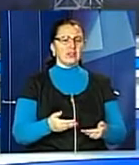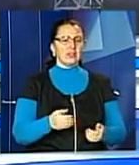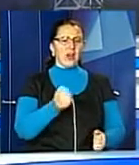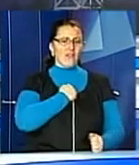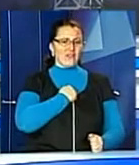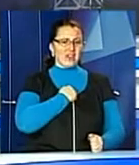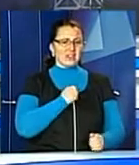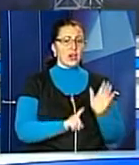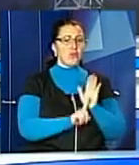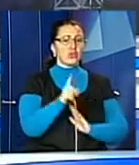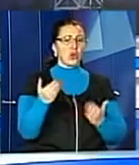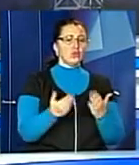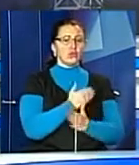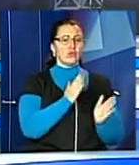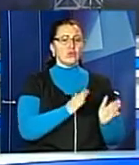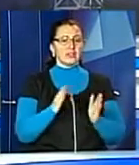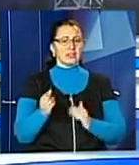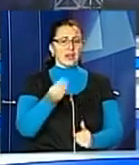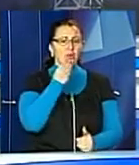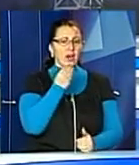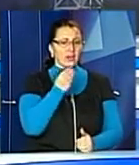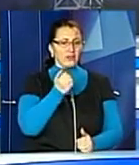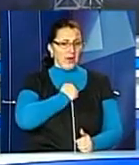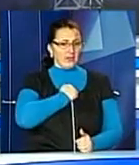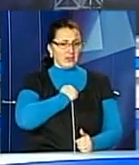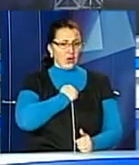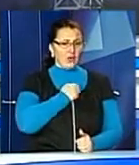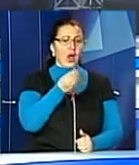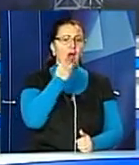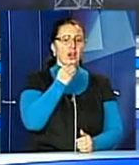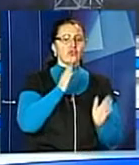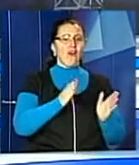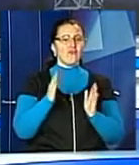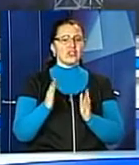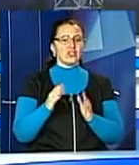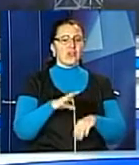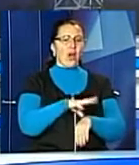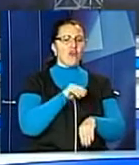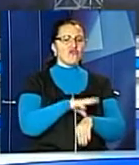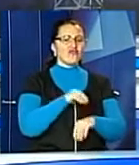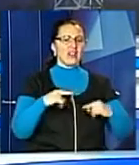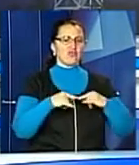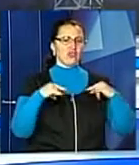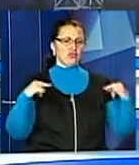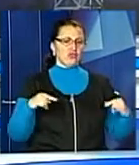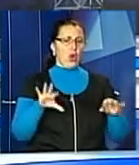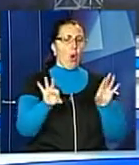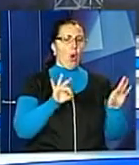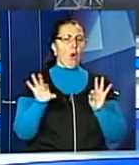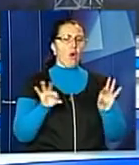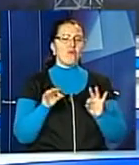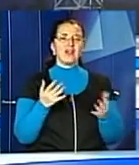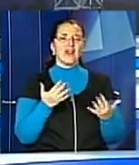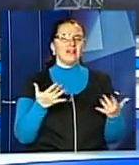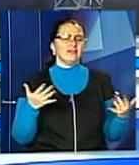впровадили нову систему харчування. Військовослужбовці харчувалися в режимі шведського столу. Обирали за бажанням із